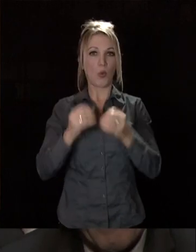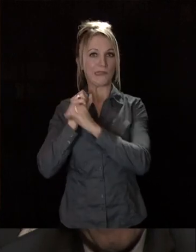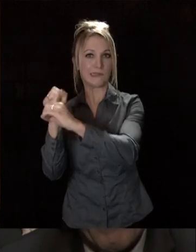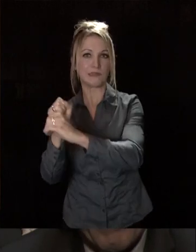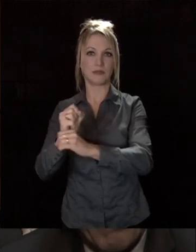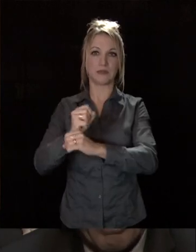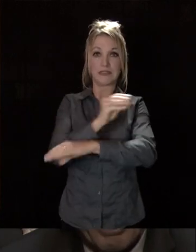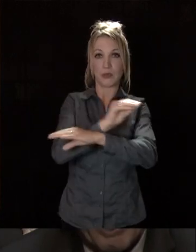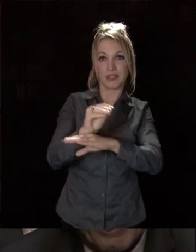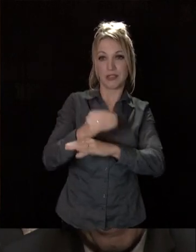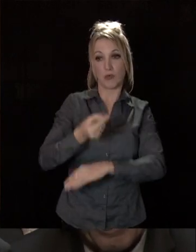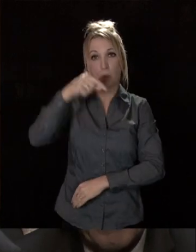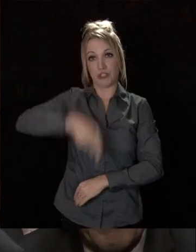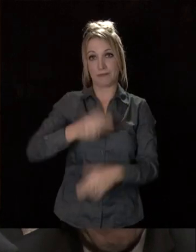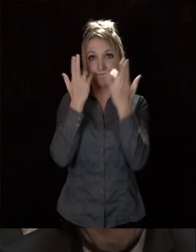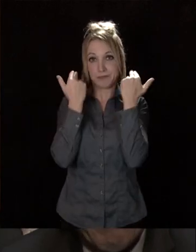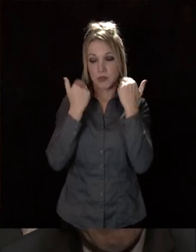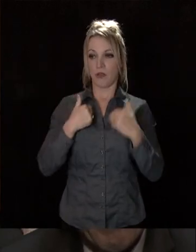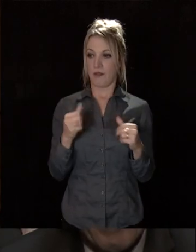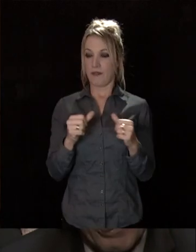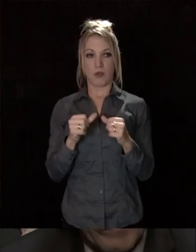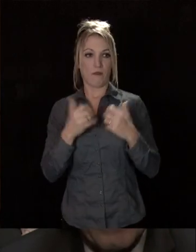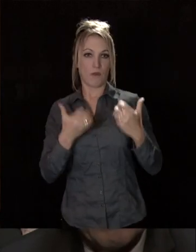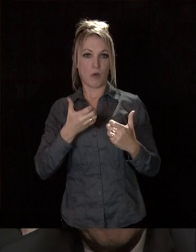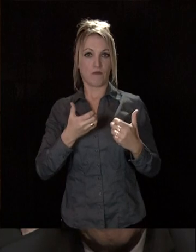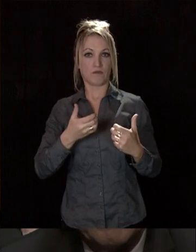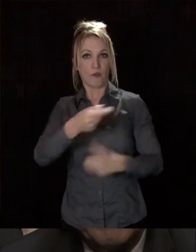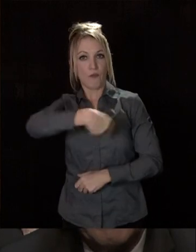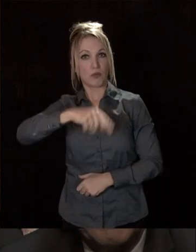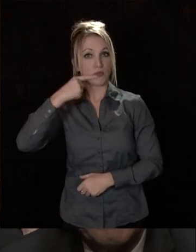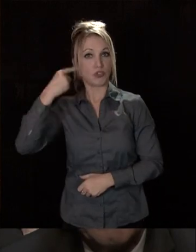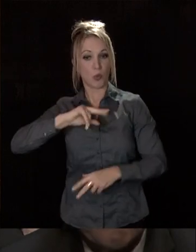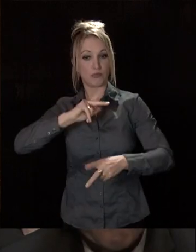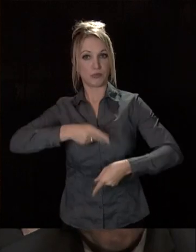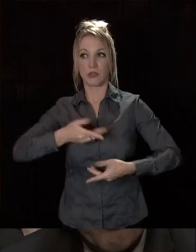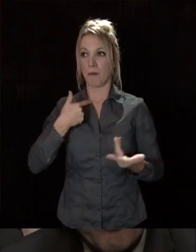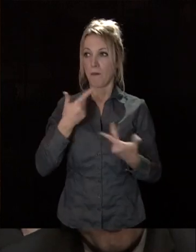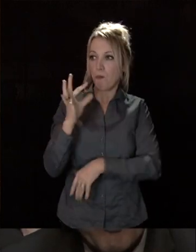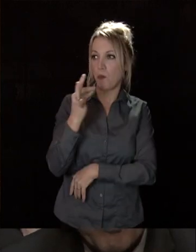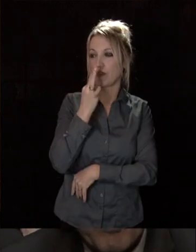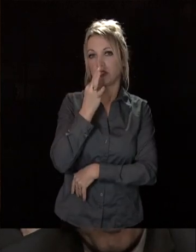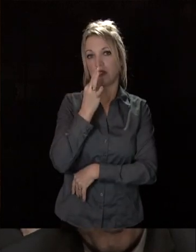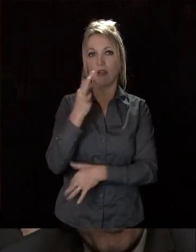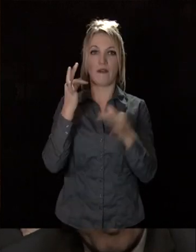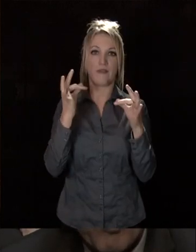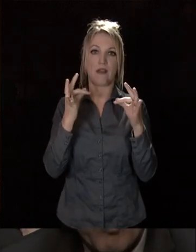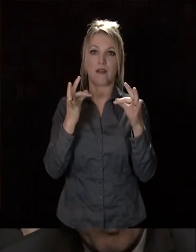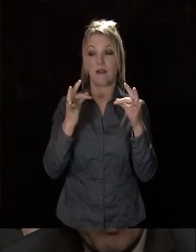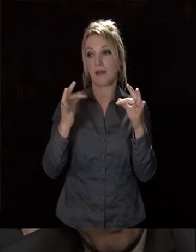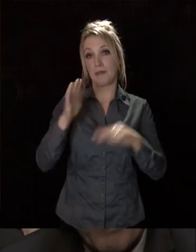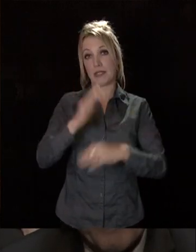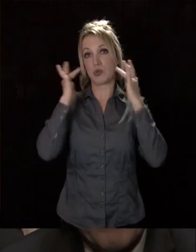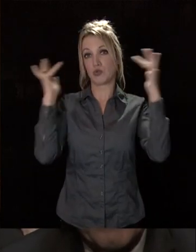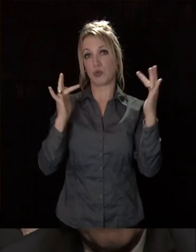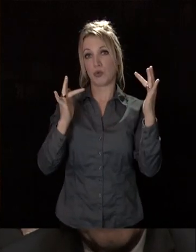sécurité qui, bien sûr, s'imposent, j'ai tenu à ce que les Dijonais puissent profiter normalement de la période traditionnelle